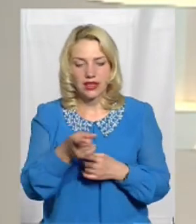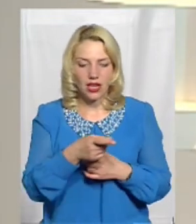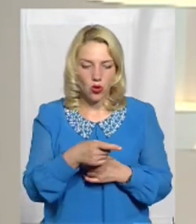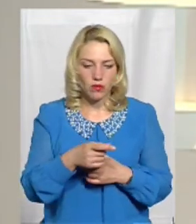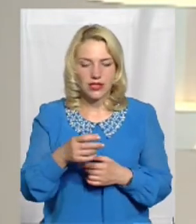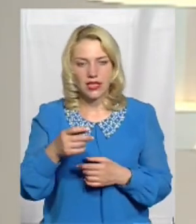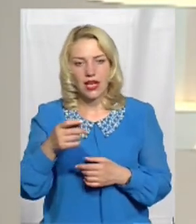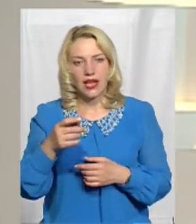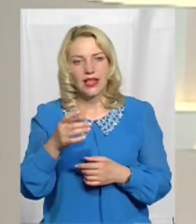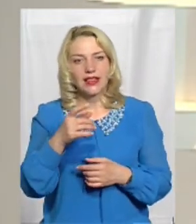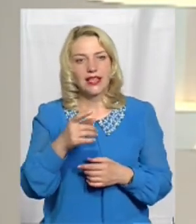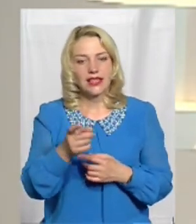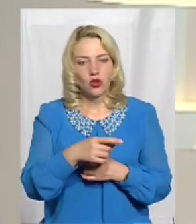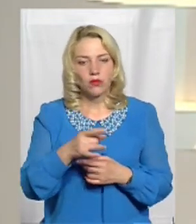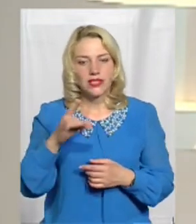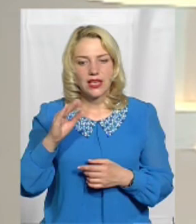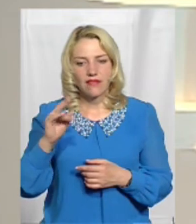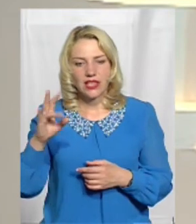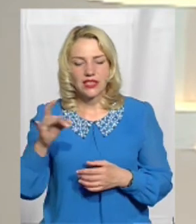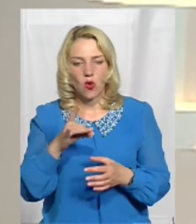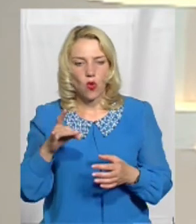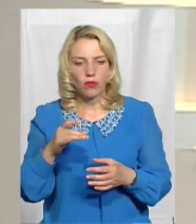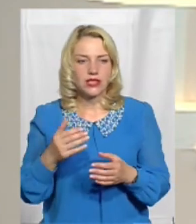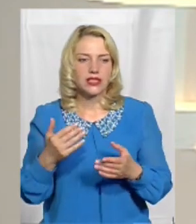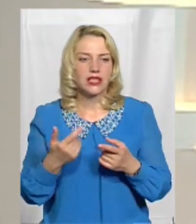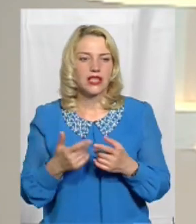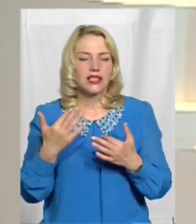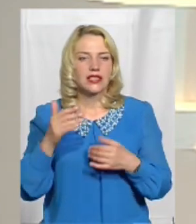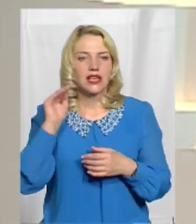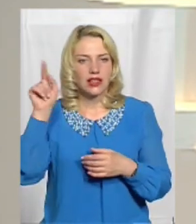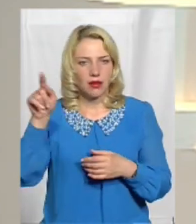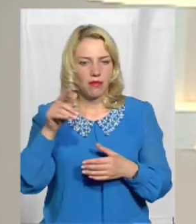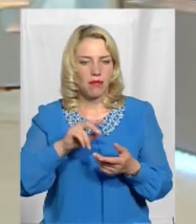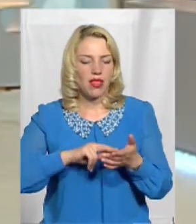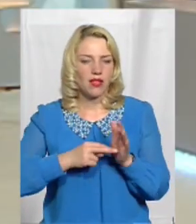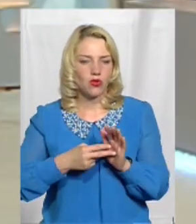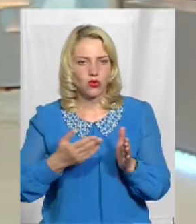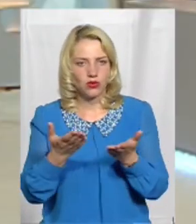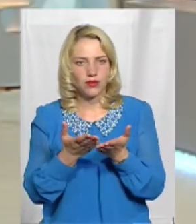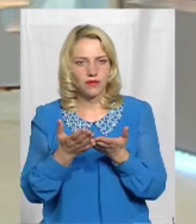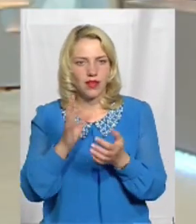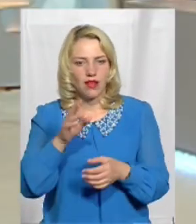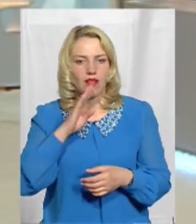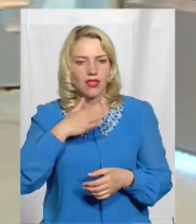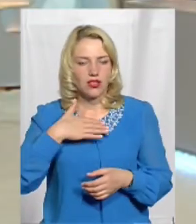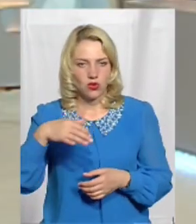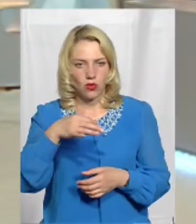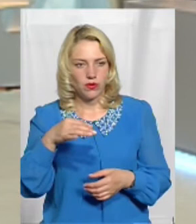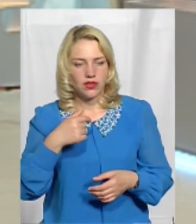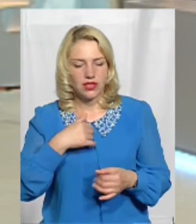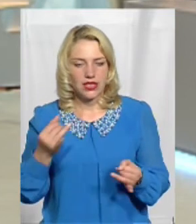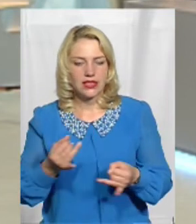Рівненська, наприклад Які у них пропозиції? Скільки вони планують? Знаєте, я цікавилась